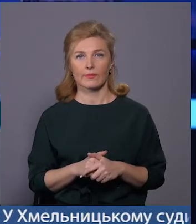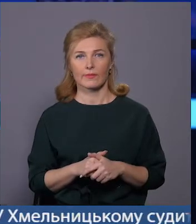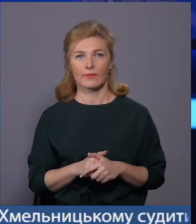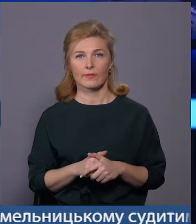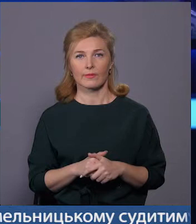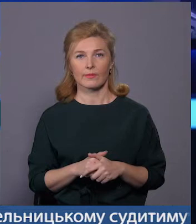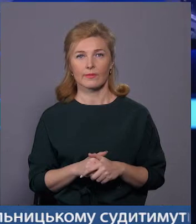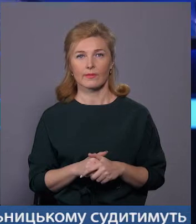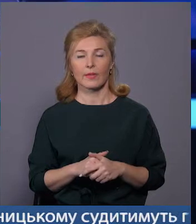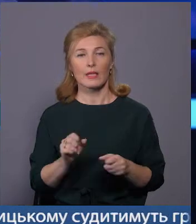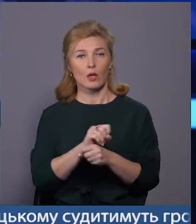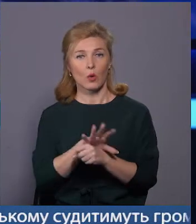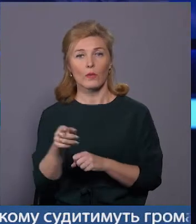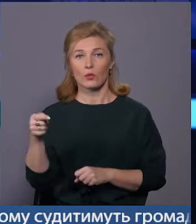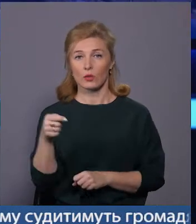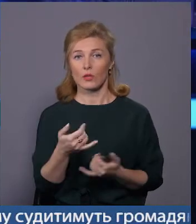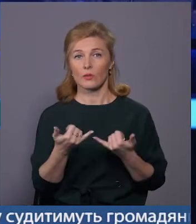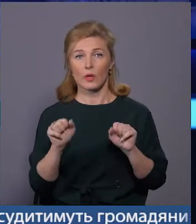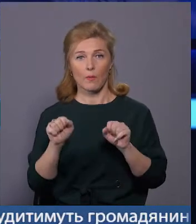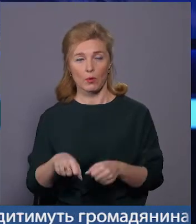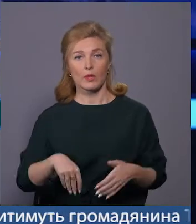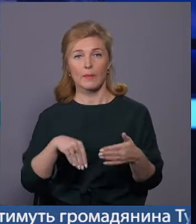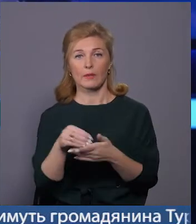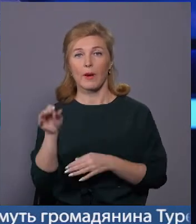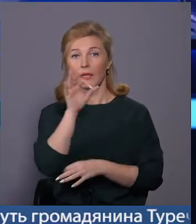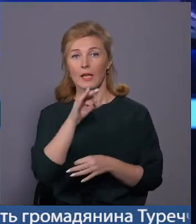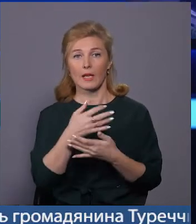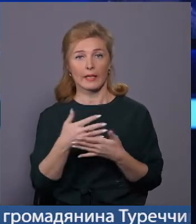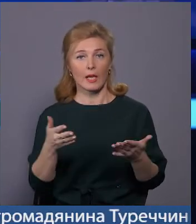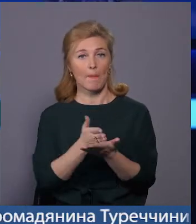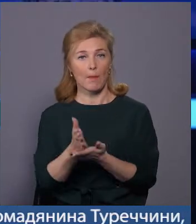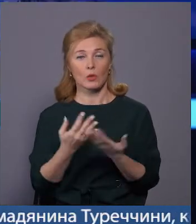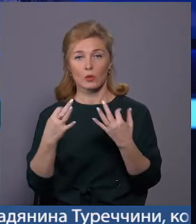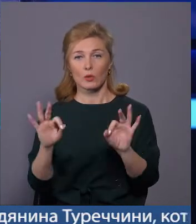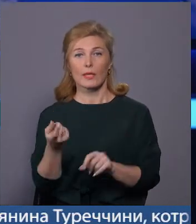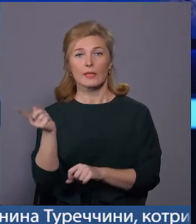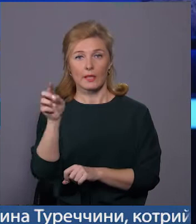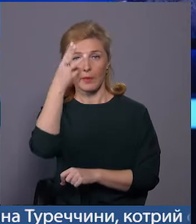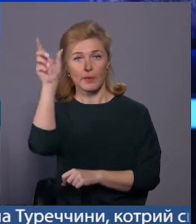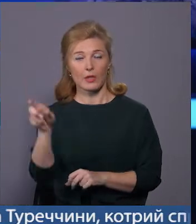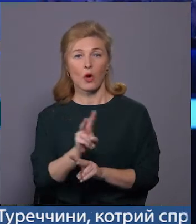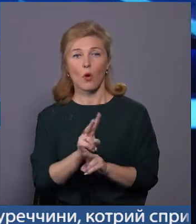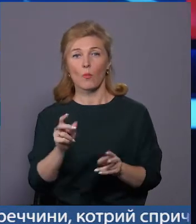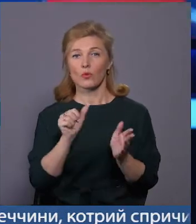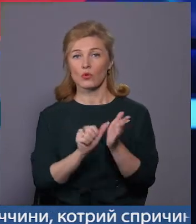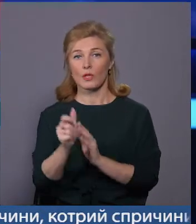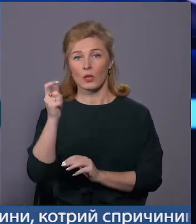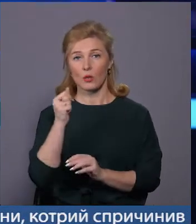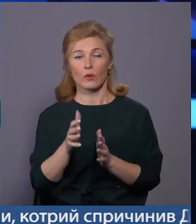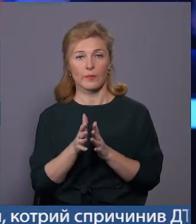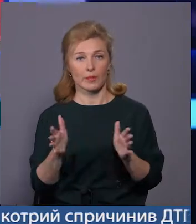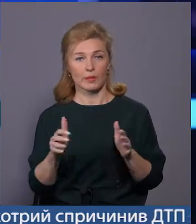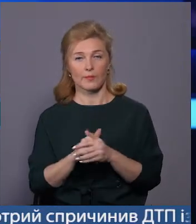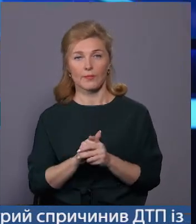За ковідну тисячу відтепер можна придбати ліки. Послуга доступна тим хмельничанам, кому 60 і більше років.